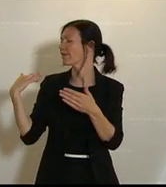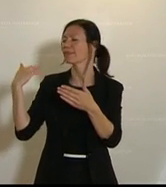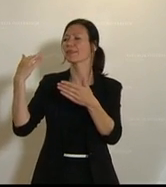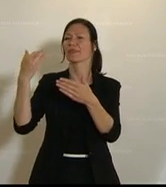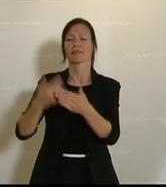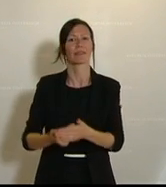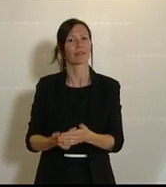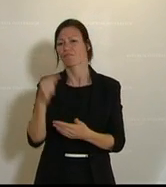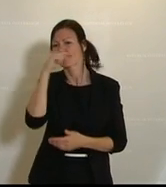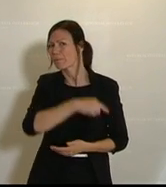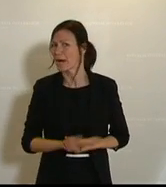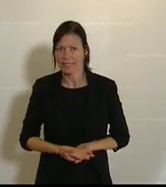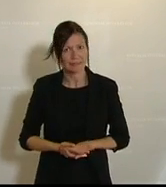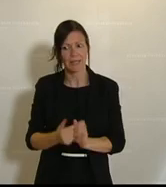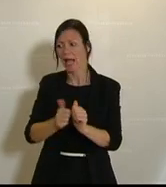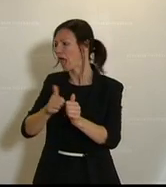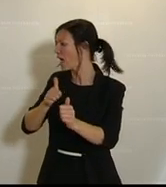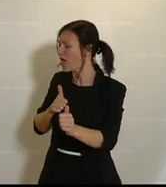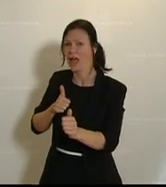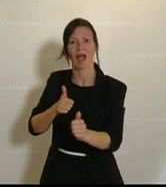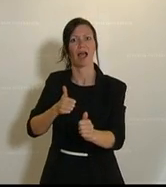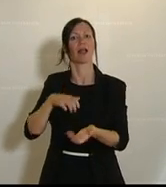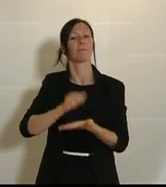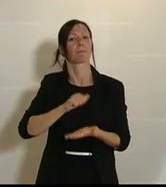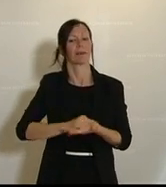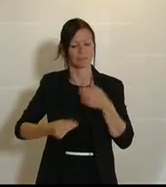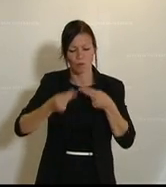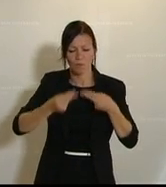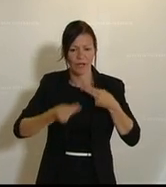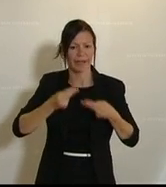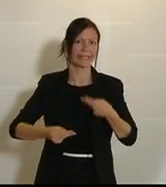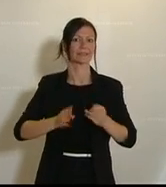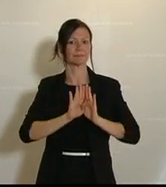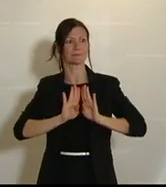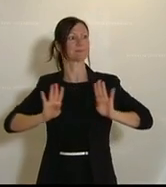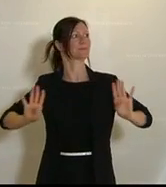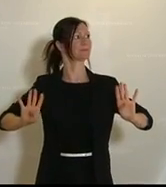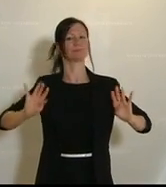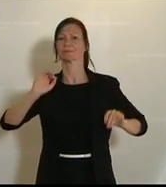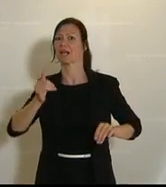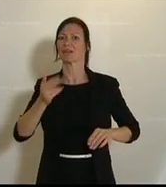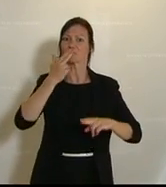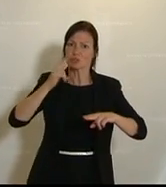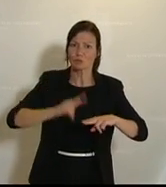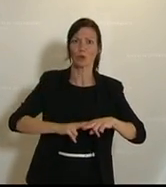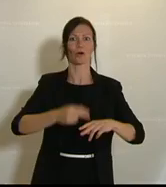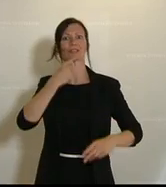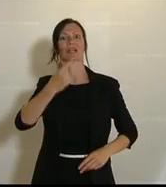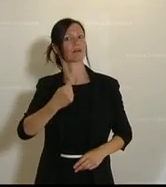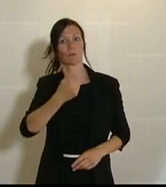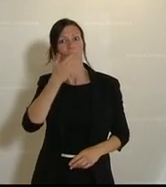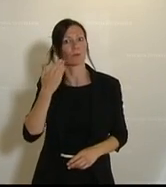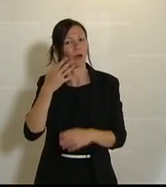seit Wochen Pressekonferenzen abhält, Versprechungen abgibt, die im Endeffekt nicht eingehalten wurden.